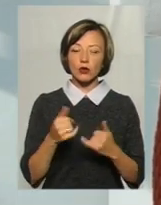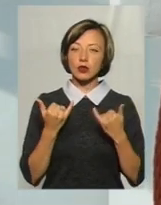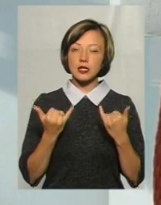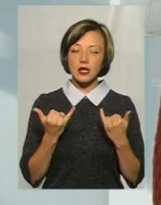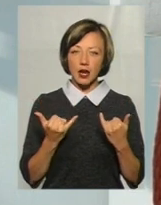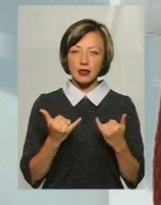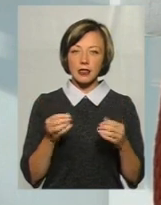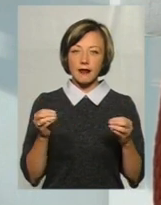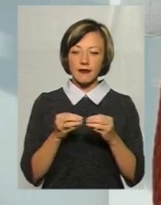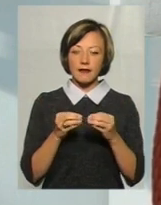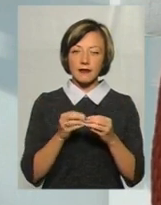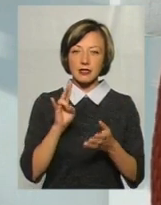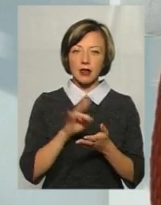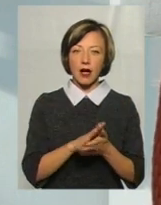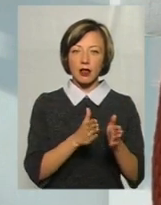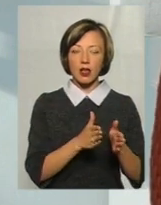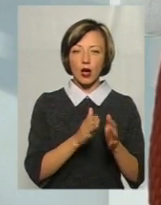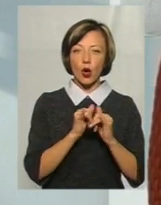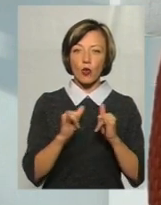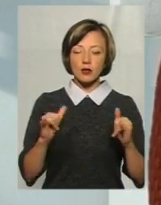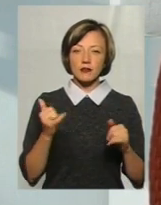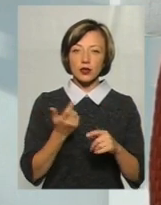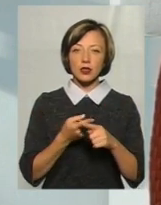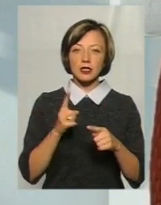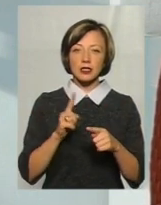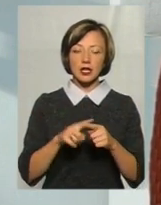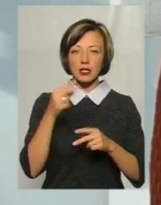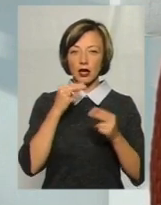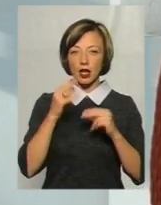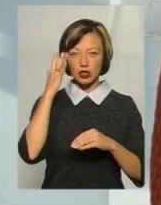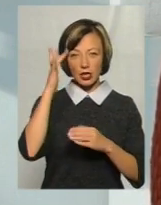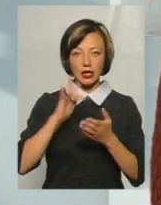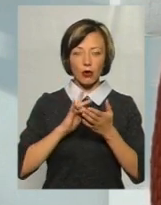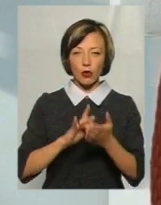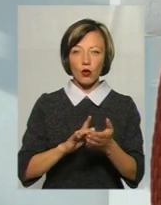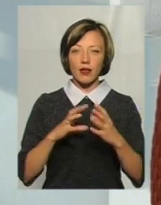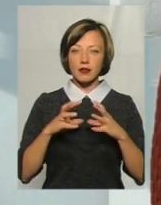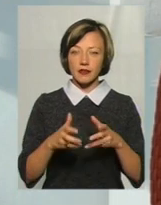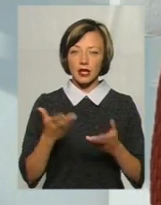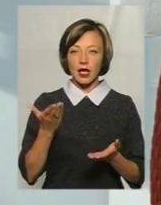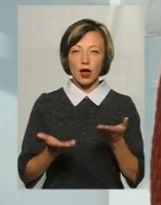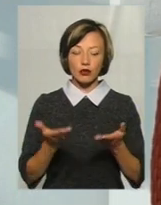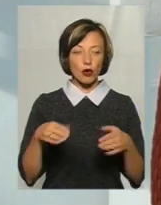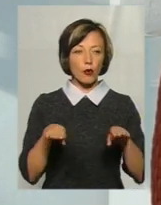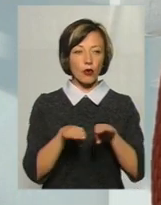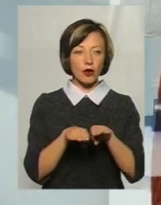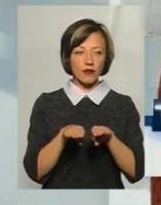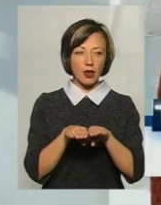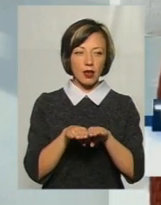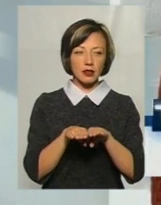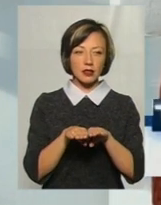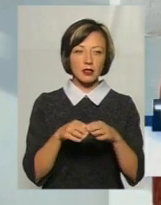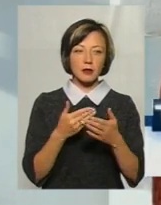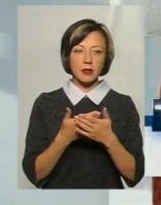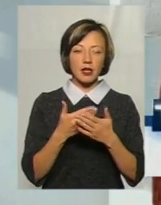сталий розвиток, це є найпрогресивніша ідеологія в світі. Якщо порівняти, взяти